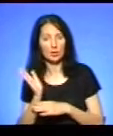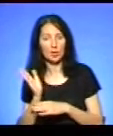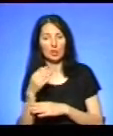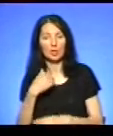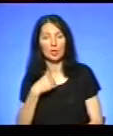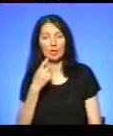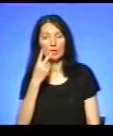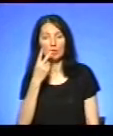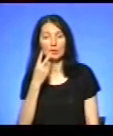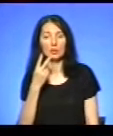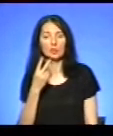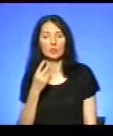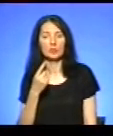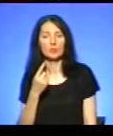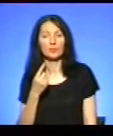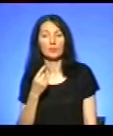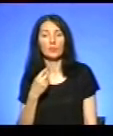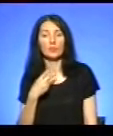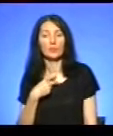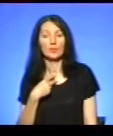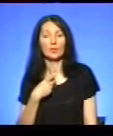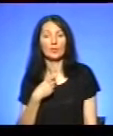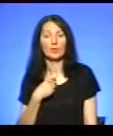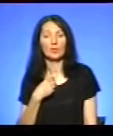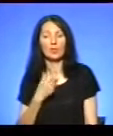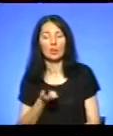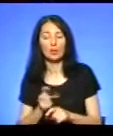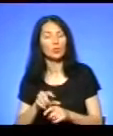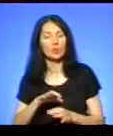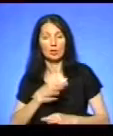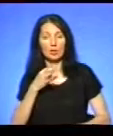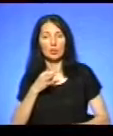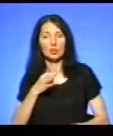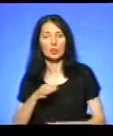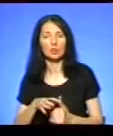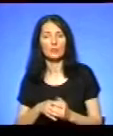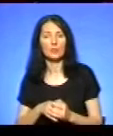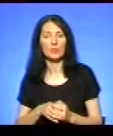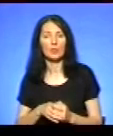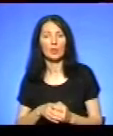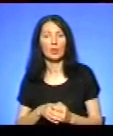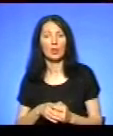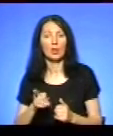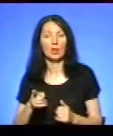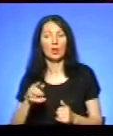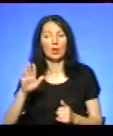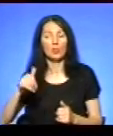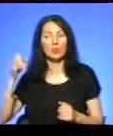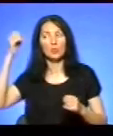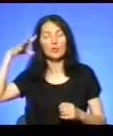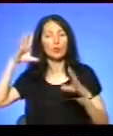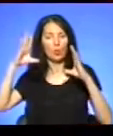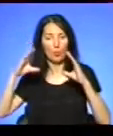дуже настрашилась. І раптове світло, та як погасло,